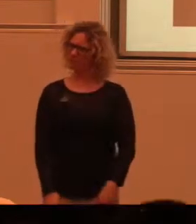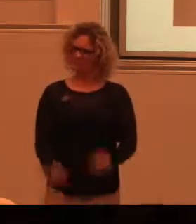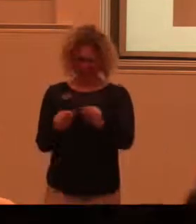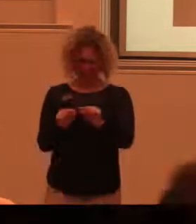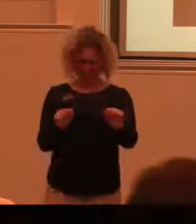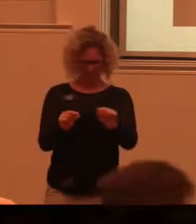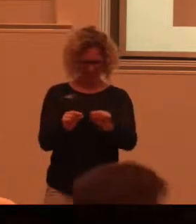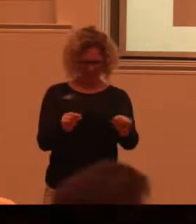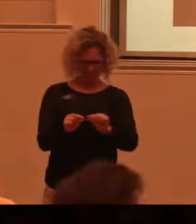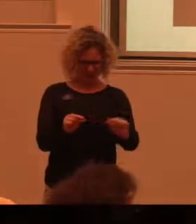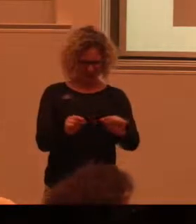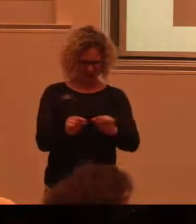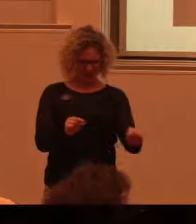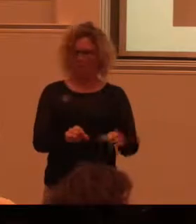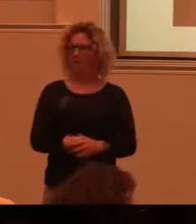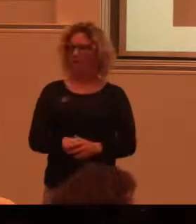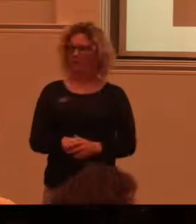typsnitt än de svenska skyltarna.